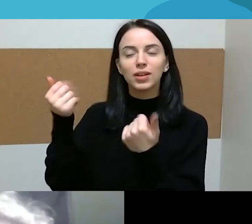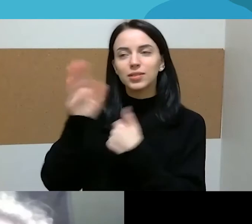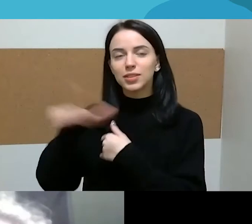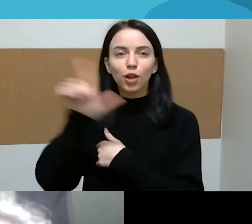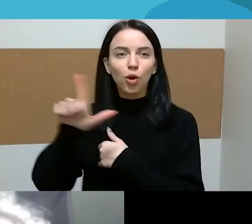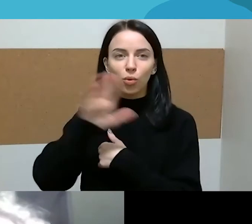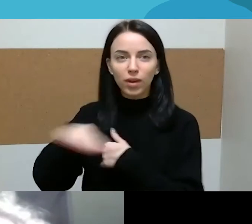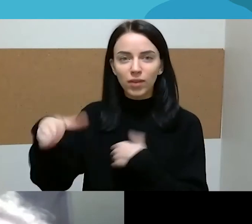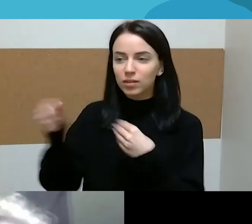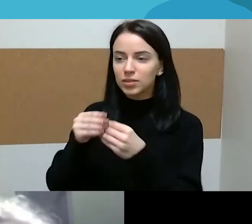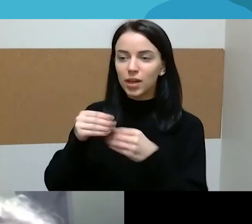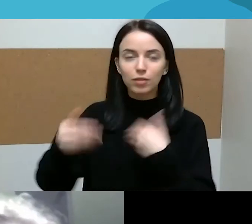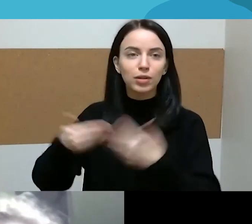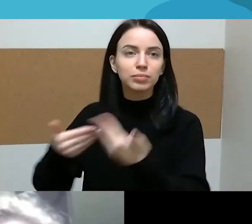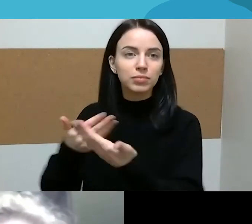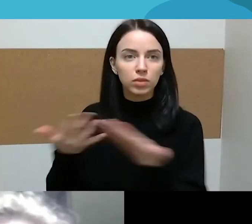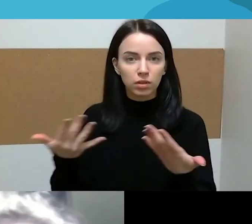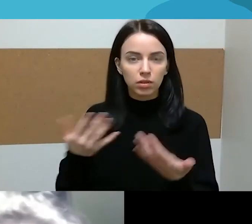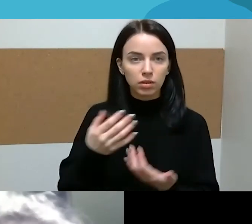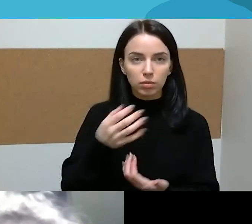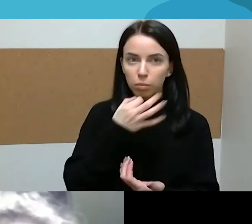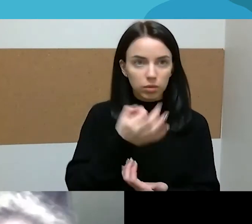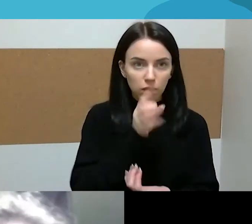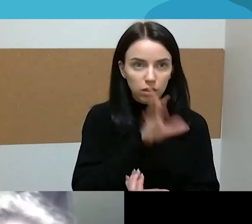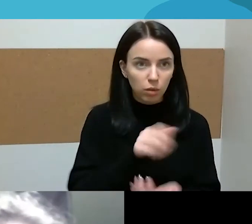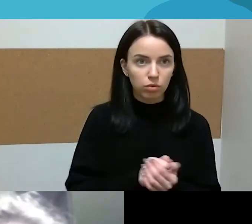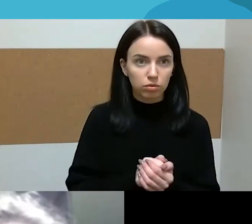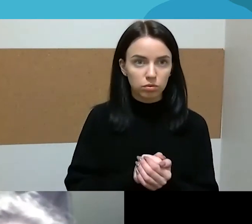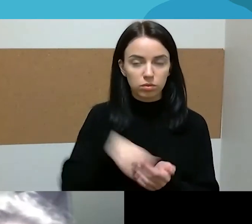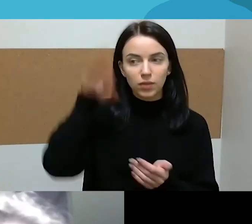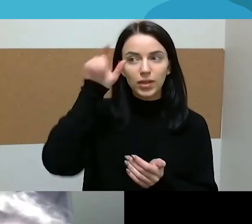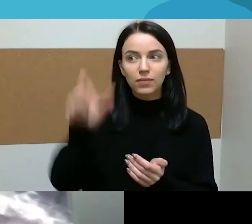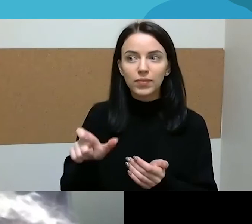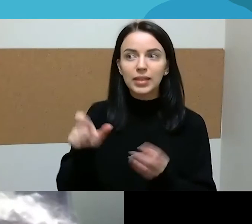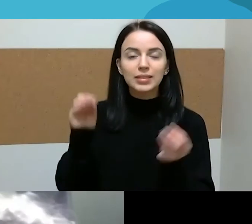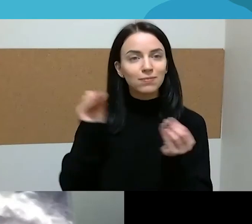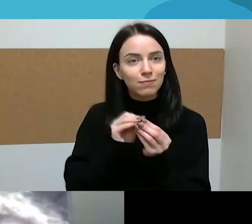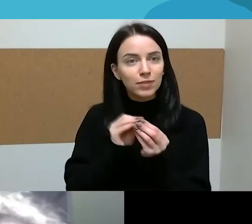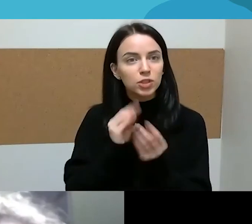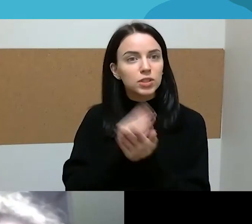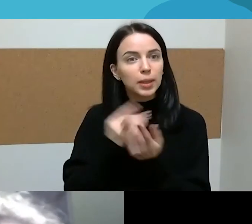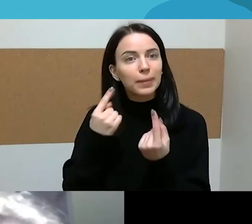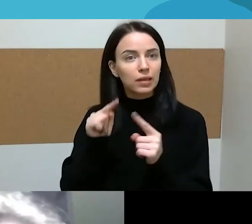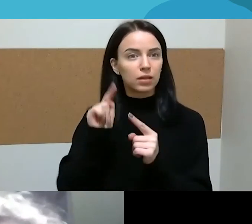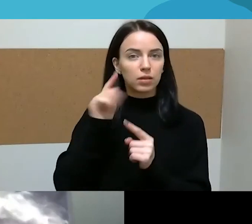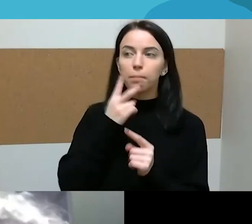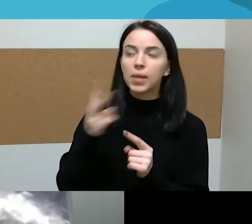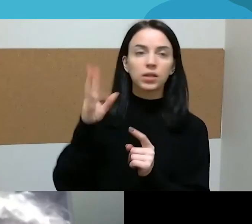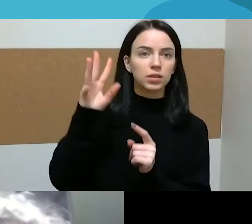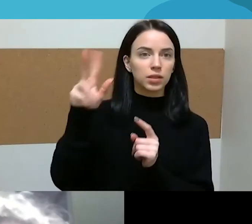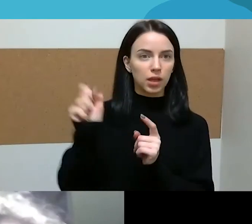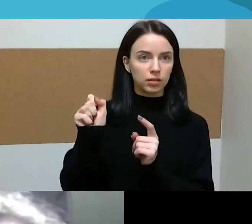Tai, ką daro moteris, yra kaip savaime suprantama, bet vyrų tokį elgesį mes vis dar išskiriam, kaip kažkokį